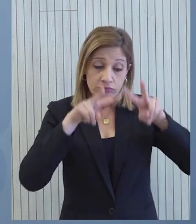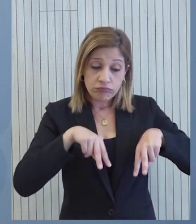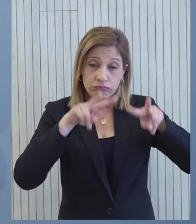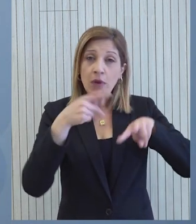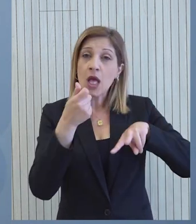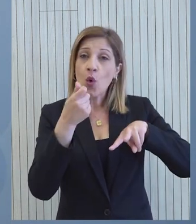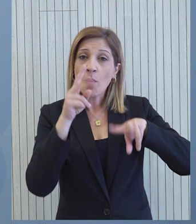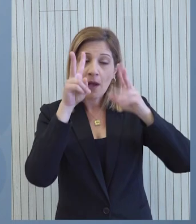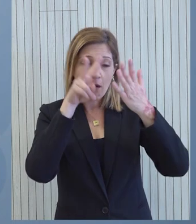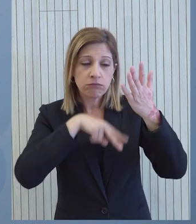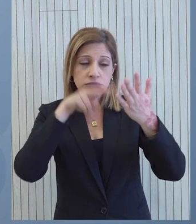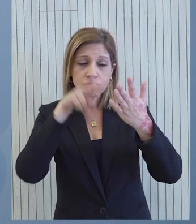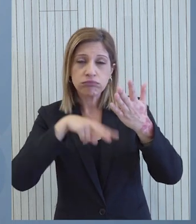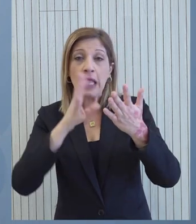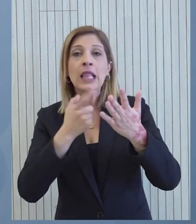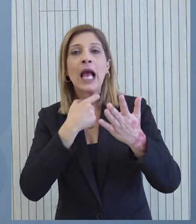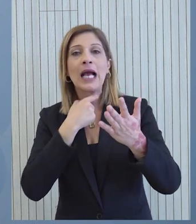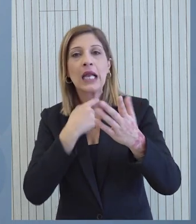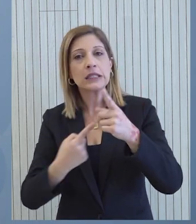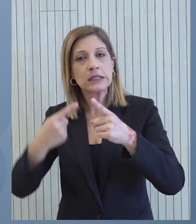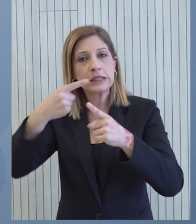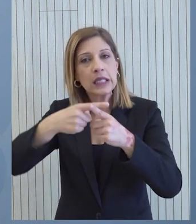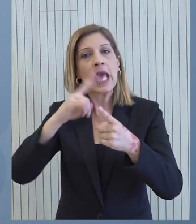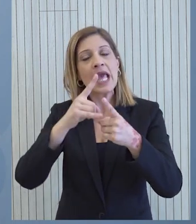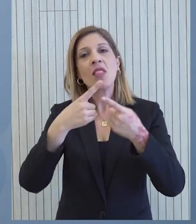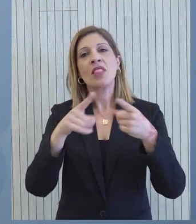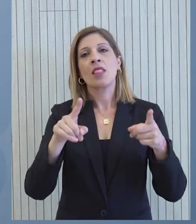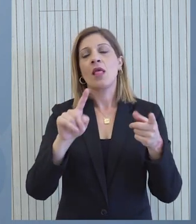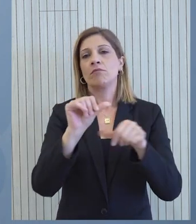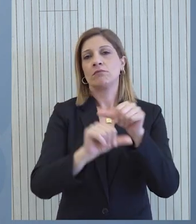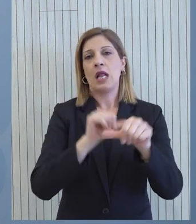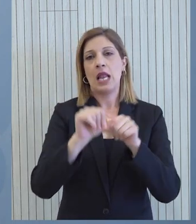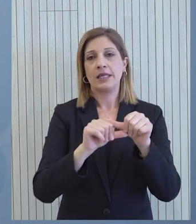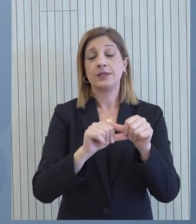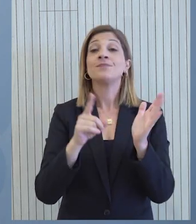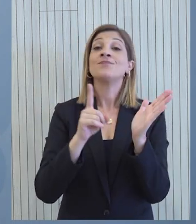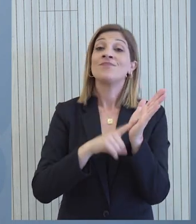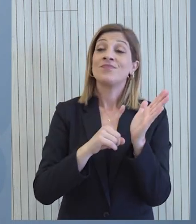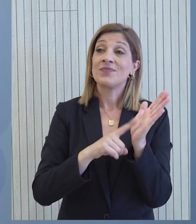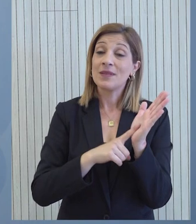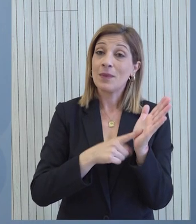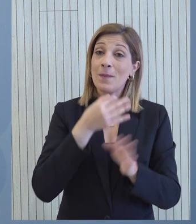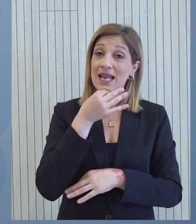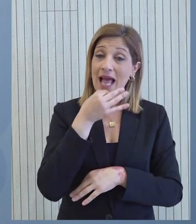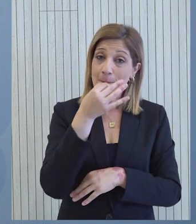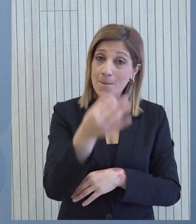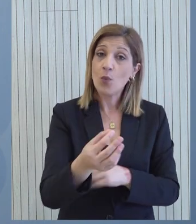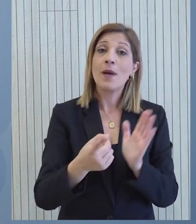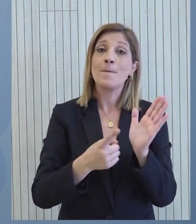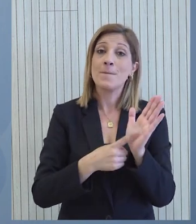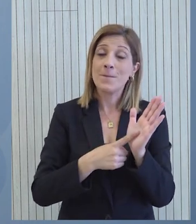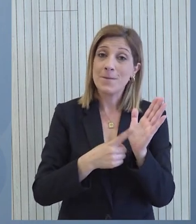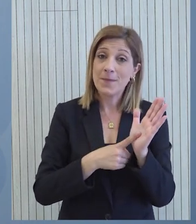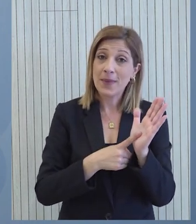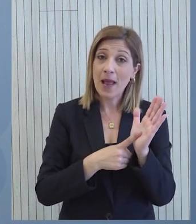αξιολογήσει τυχόν επιπρόσθετα οι διαφοροποίησεις μέτρων τα οποία έχουν ήδη ληφθεί εκείνο το οποίο θα πρέπει όμως να σημειώσουμε και εκείνο το οποίο θα πρέπει να